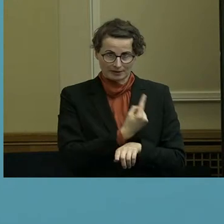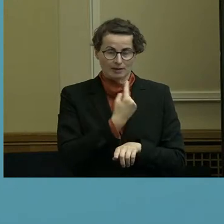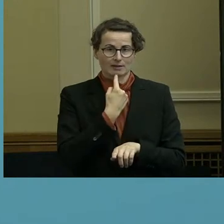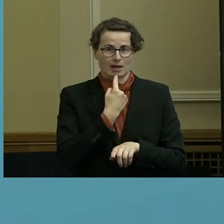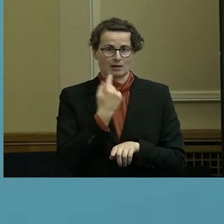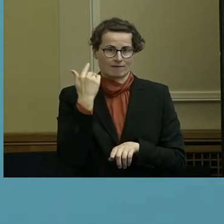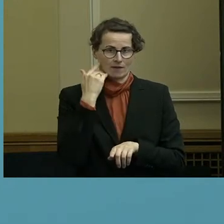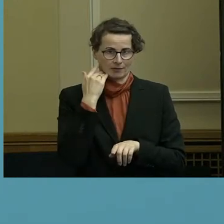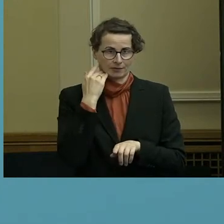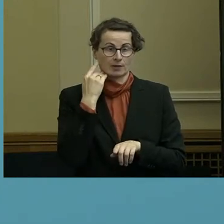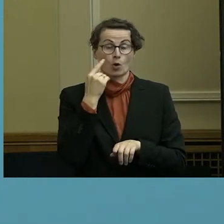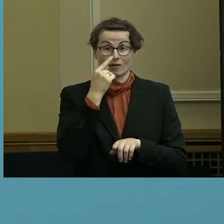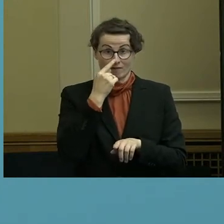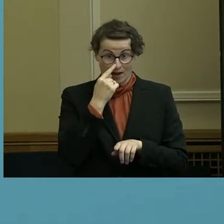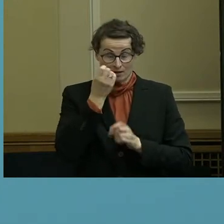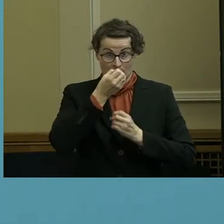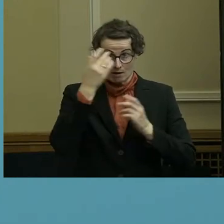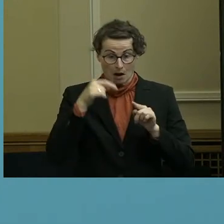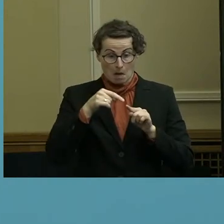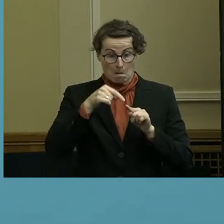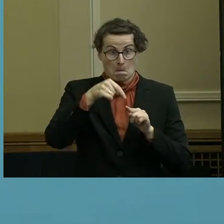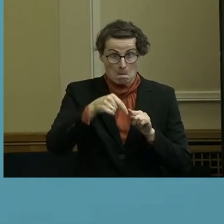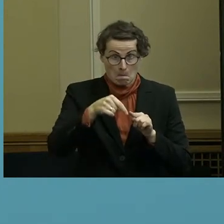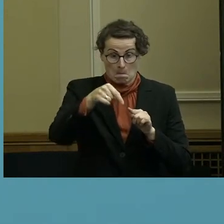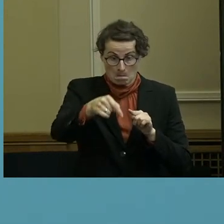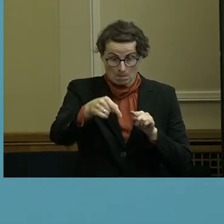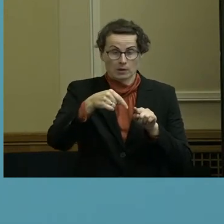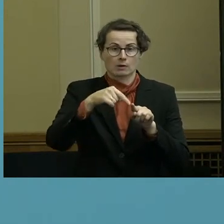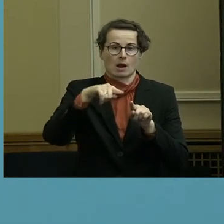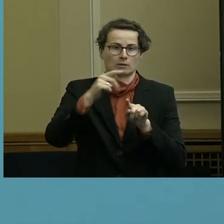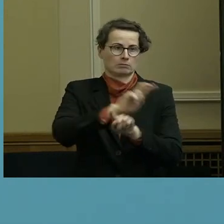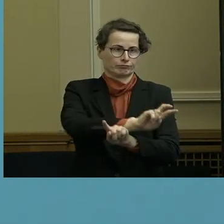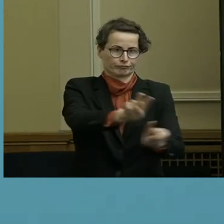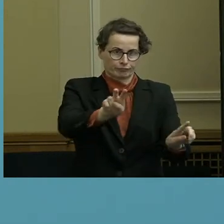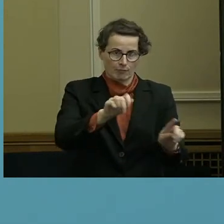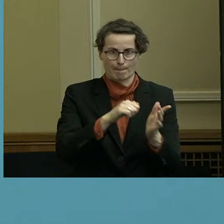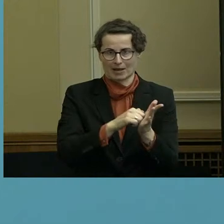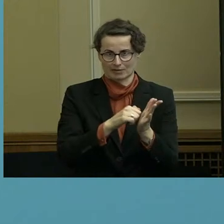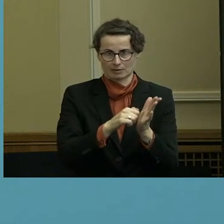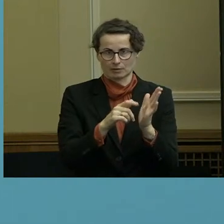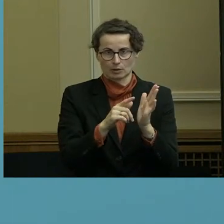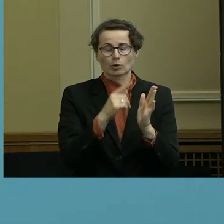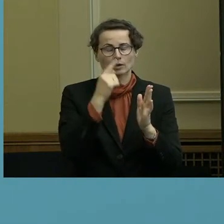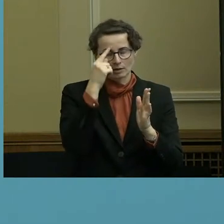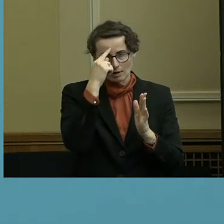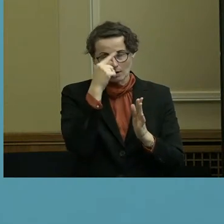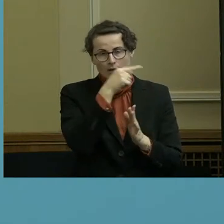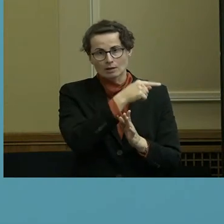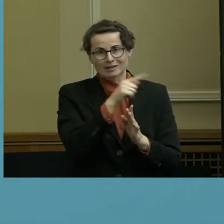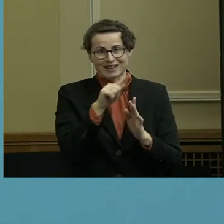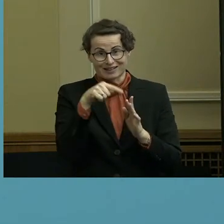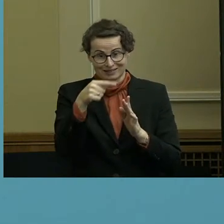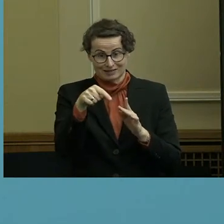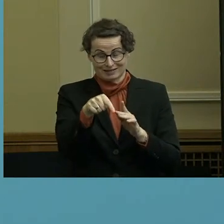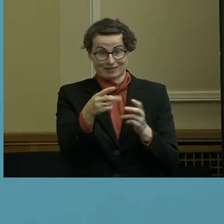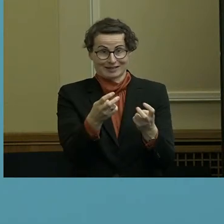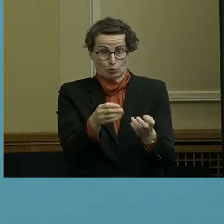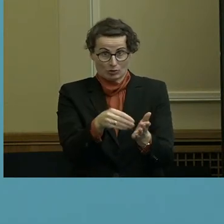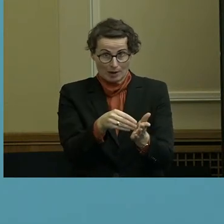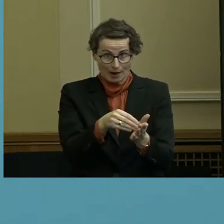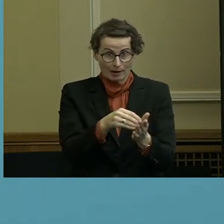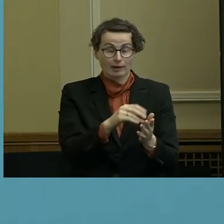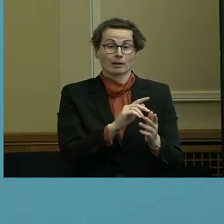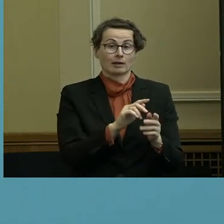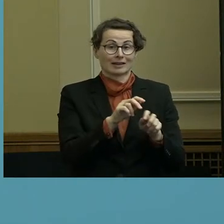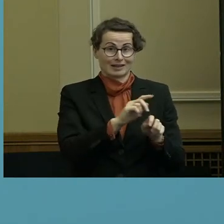unmittelbar eine Presseinformation geben. Und ich gehe davon aus, dass das dann vom Regierenden Bürgermeister mit den beiden Bürgermeistern gemacht